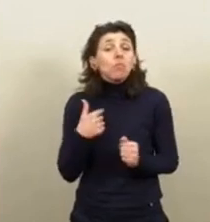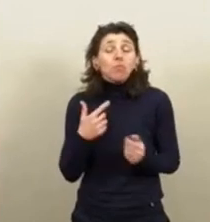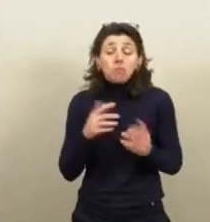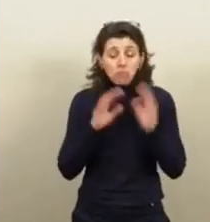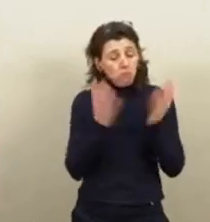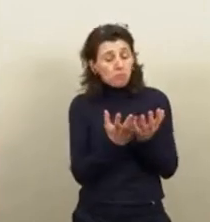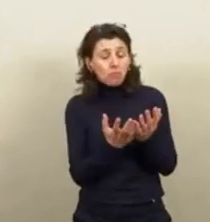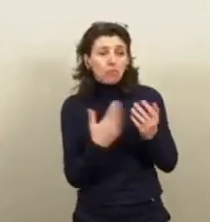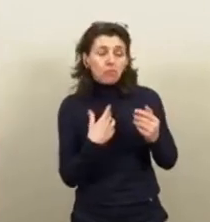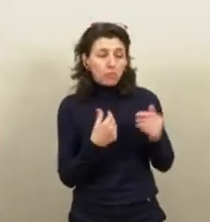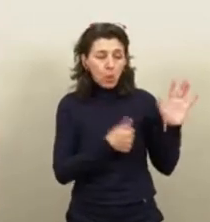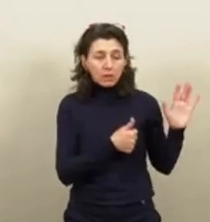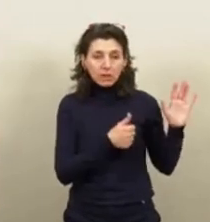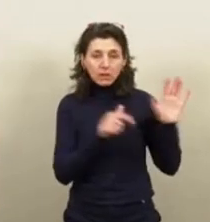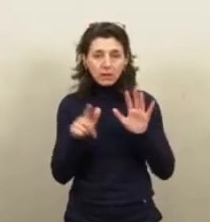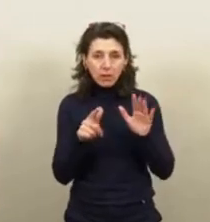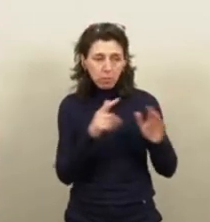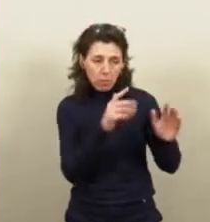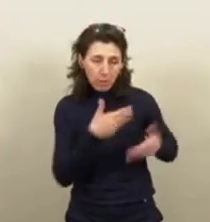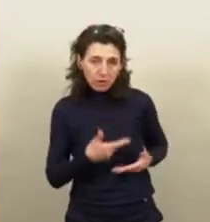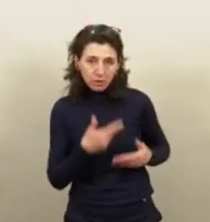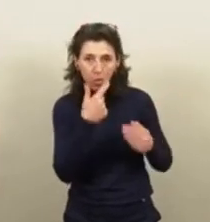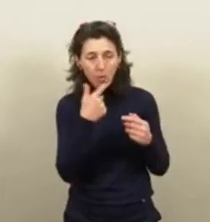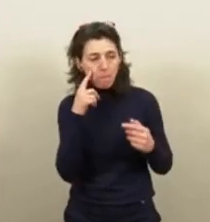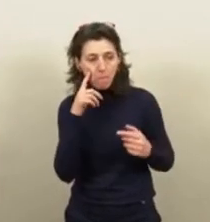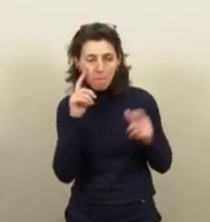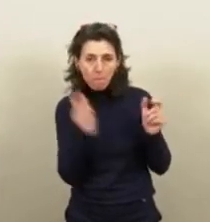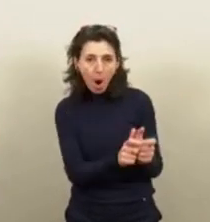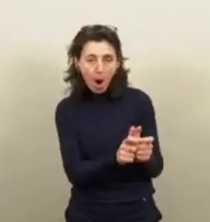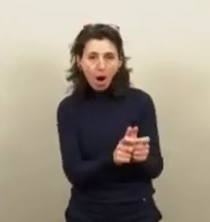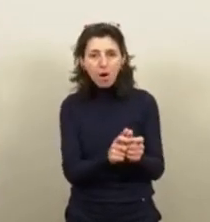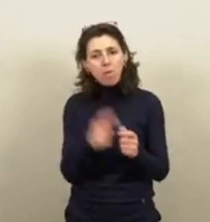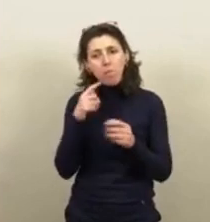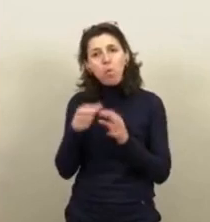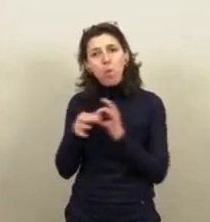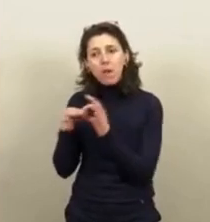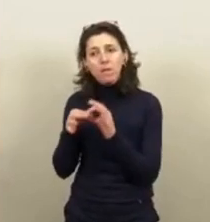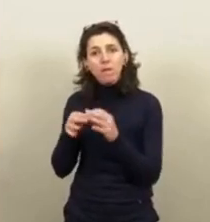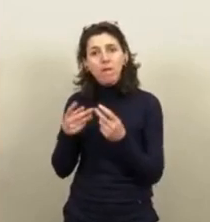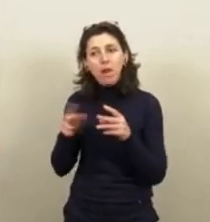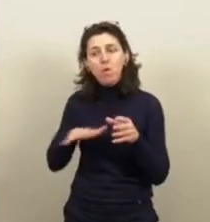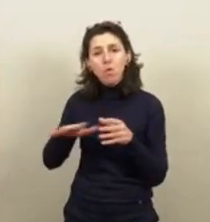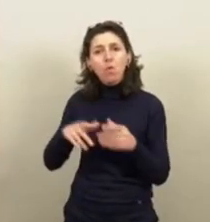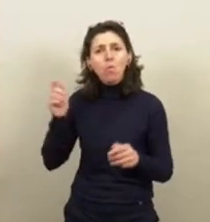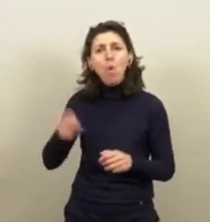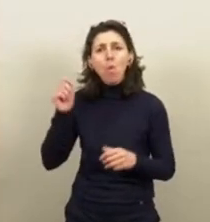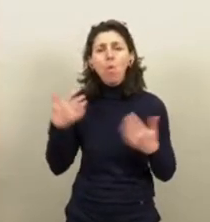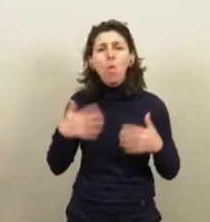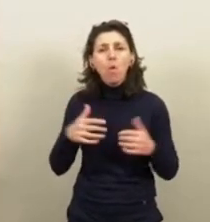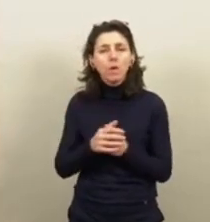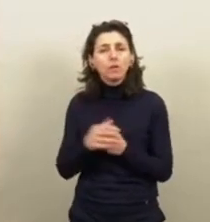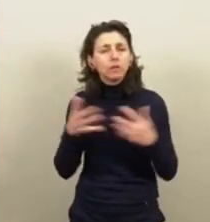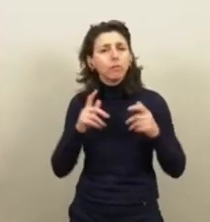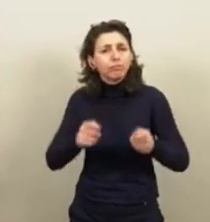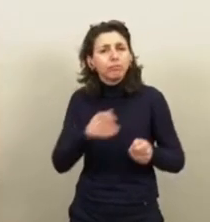dénombré 67 propositions qui avaient un coût important pour la collectivité. Un coût qui n'est pas chiffré, ça c'est normal, mais qui se monte à